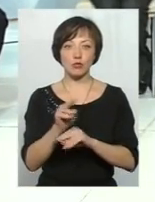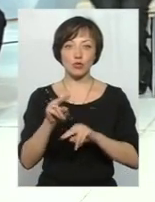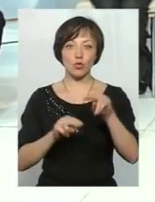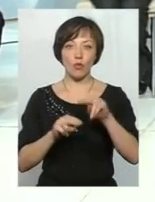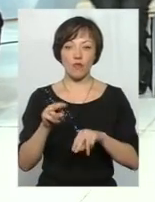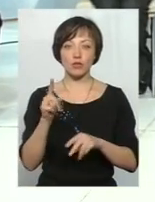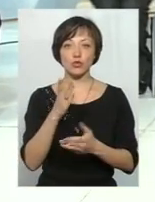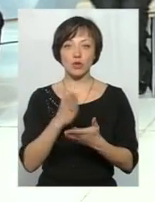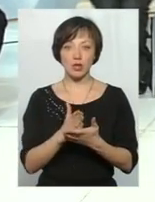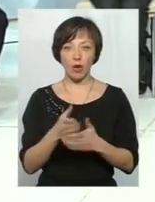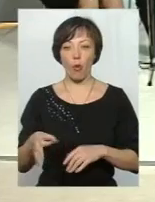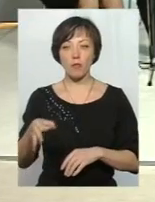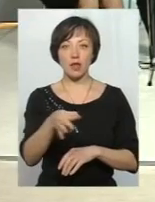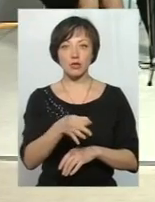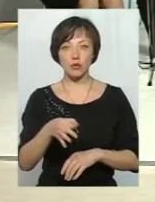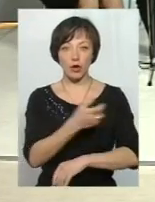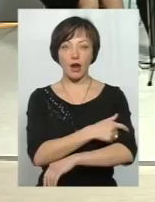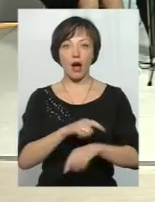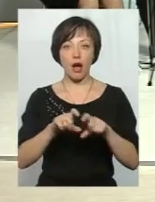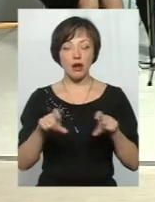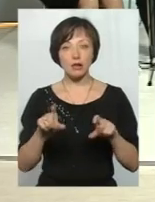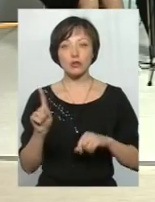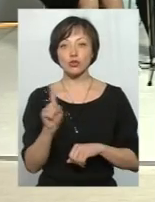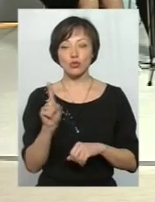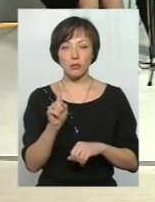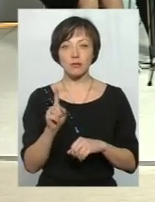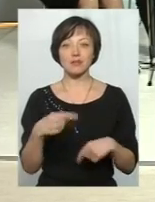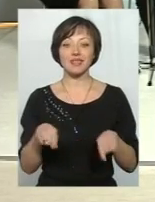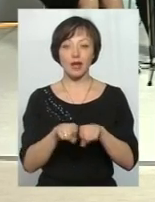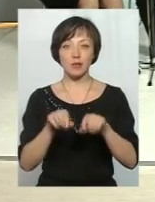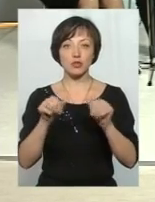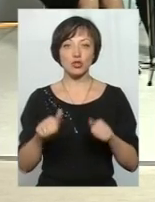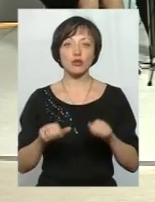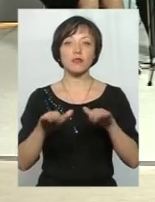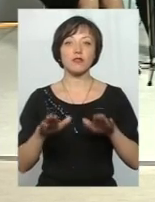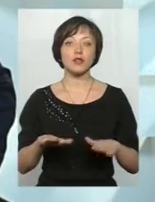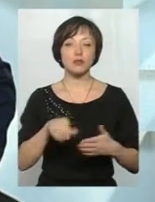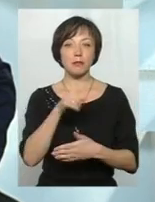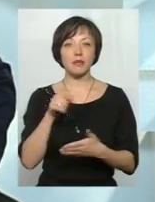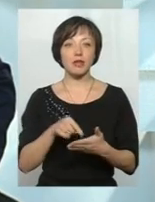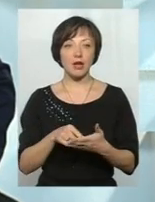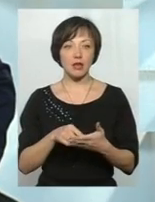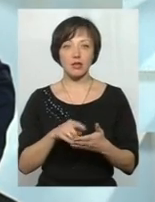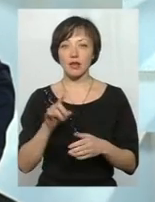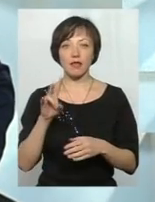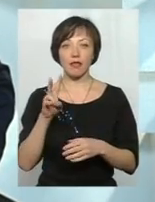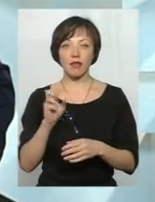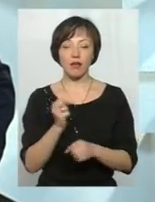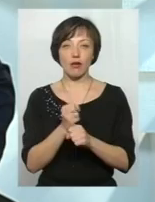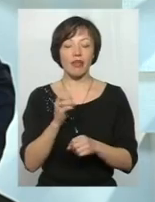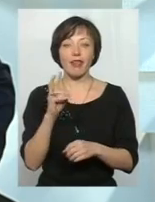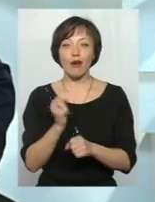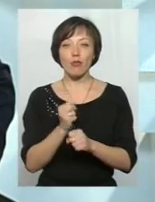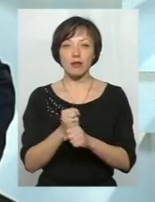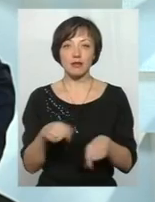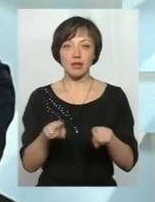корпусом, який є нині, обласної лікарні, аби таким чином вирішити питання і не заходити в